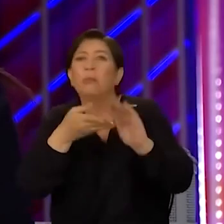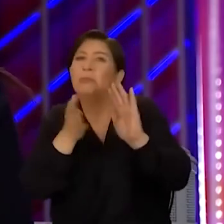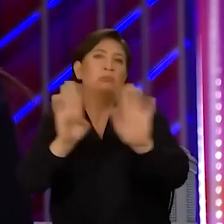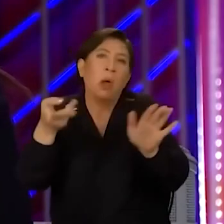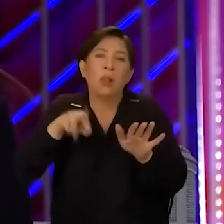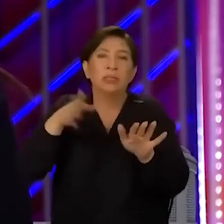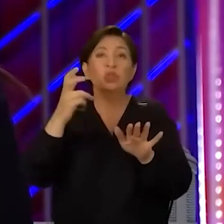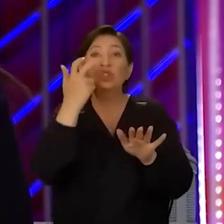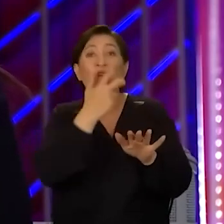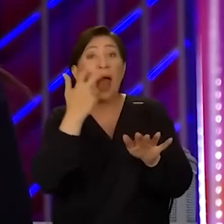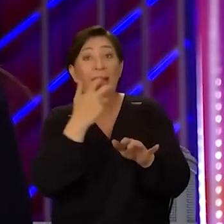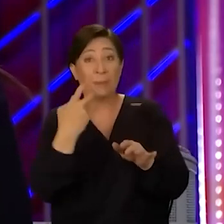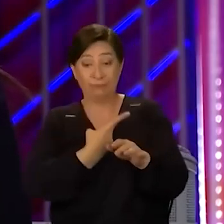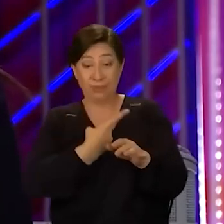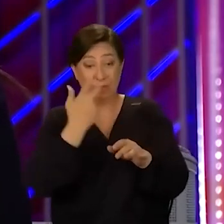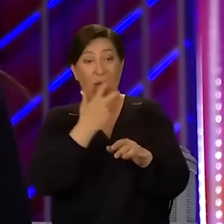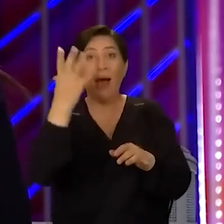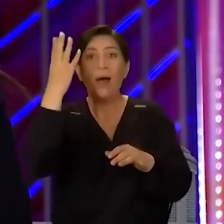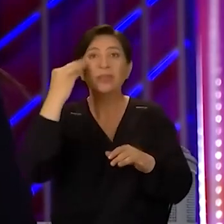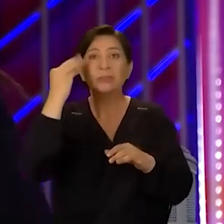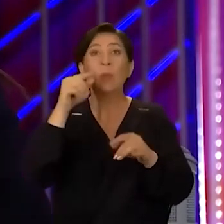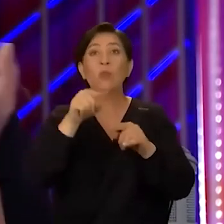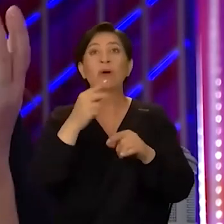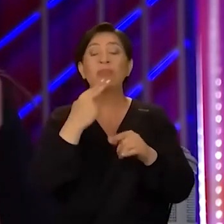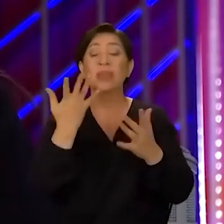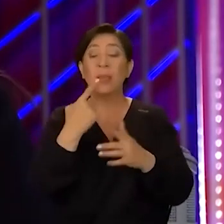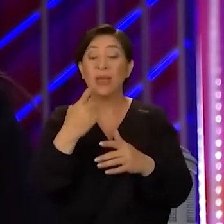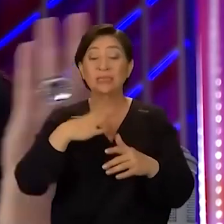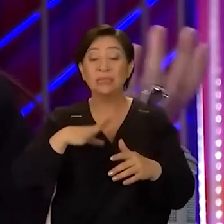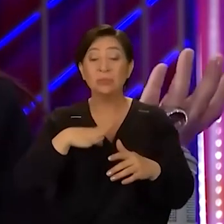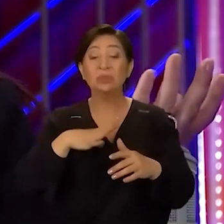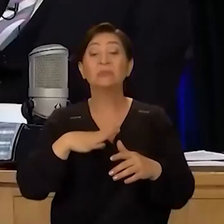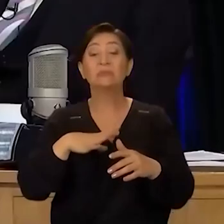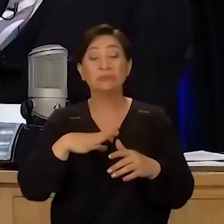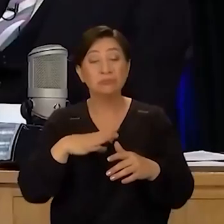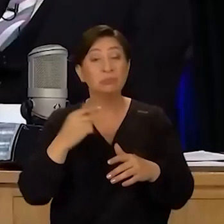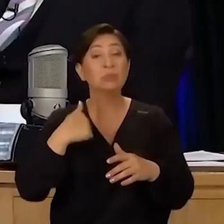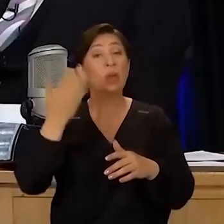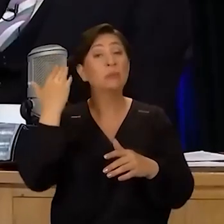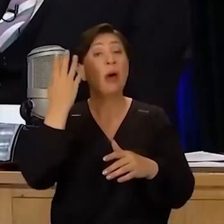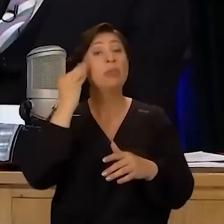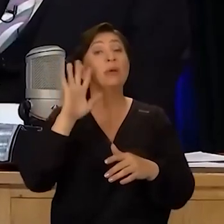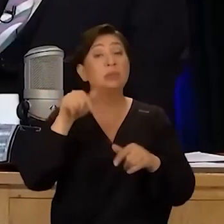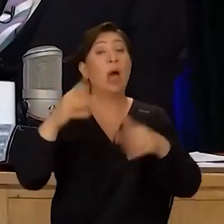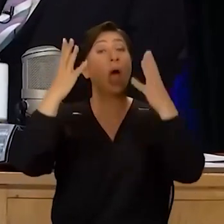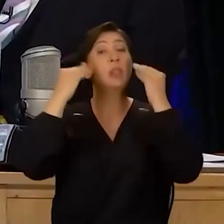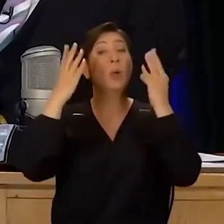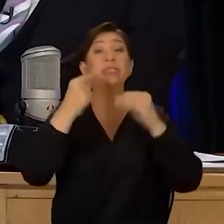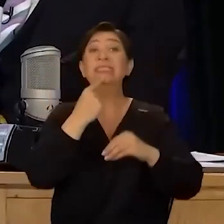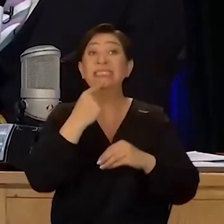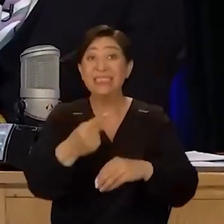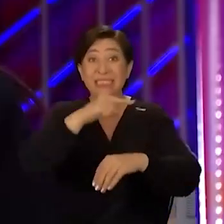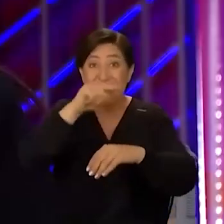şarkılarımın anlaşılması ve bu kadın ne demek istemiş, vay be biz zamanında anlamamışız dedikleri